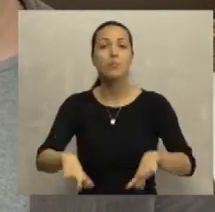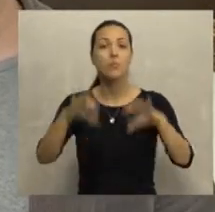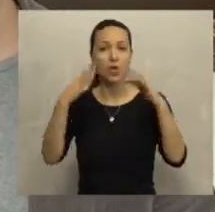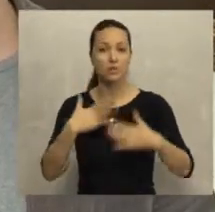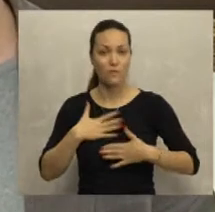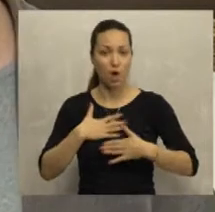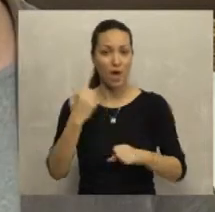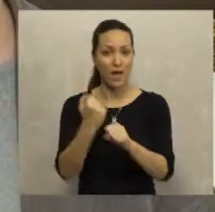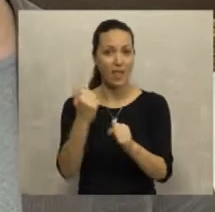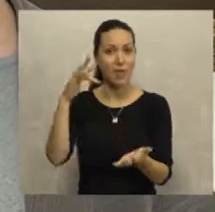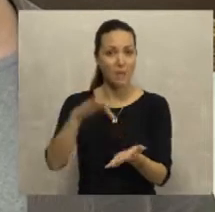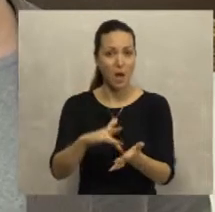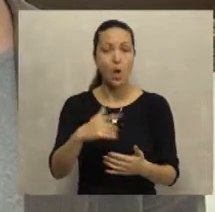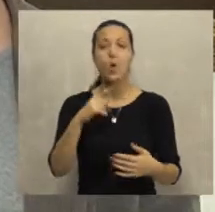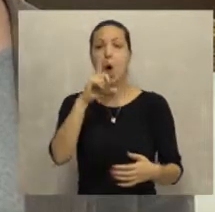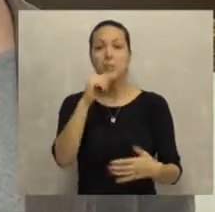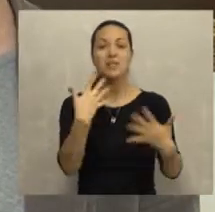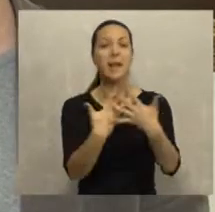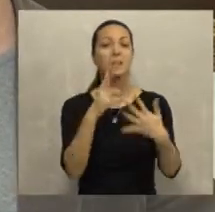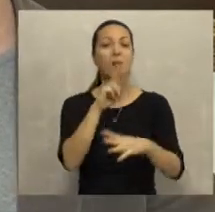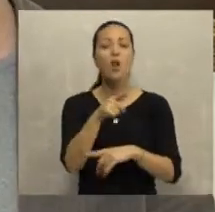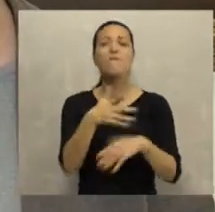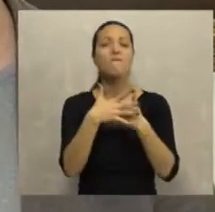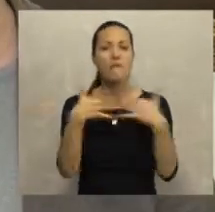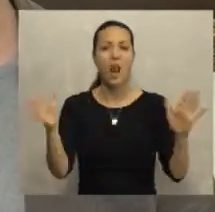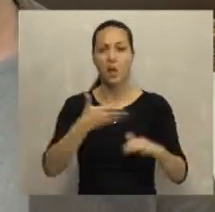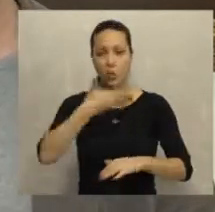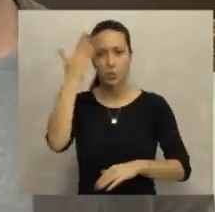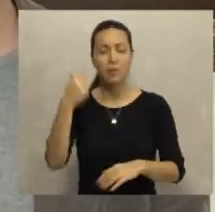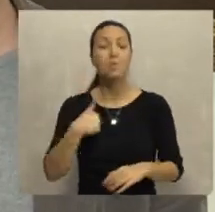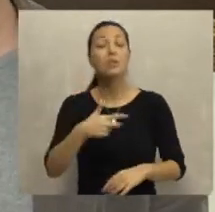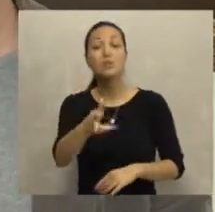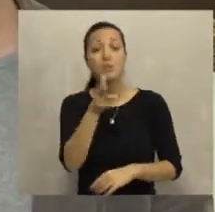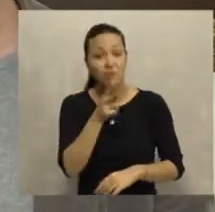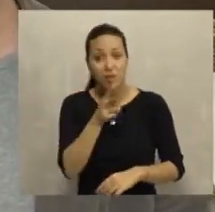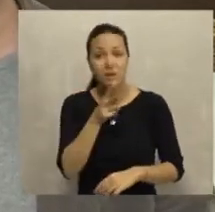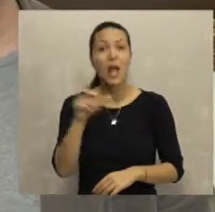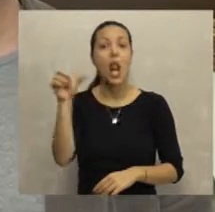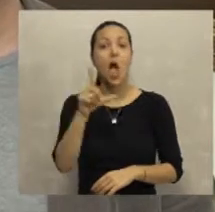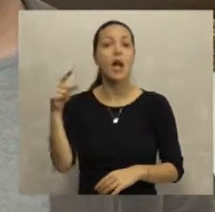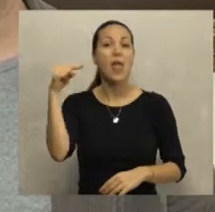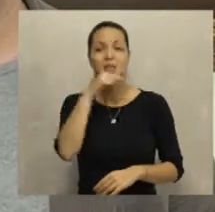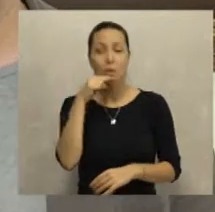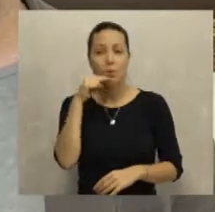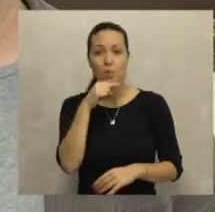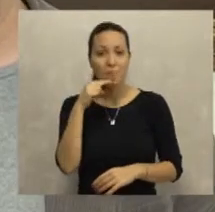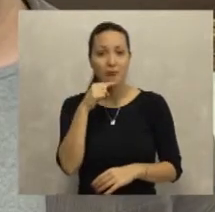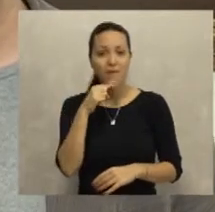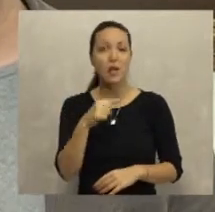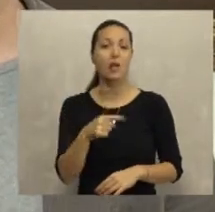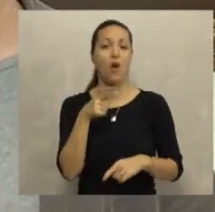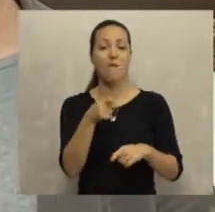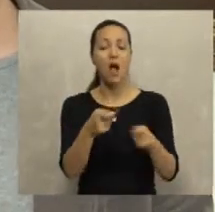osoba koja pronađe svoje radno mesto u opštini Sremski Karlovci je za nas veliki uspeh i težimo ka tome da i mi kao lokalna